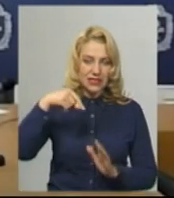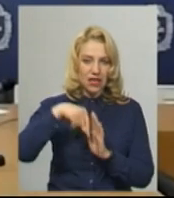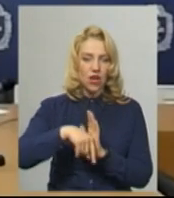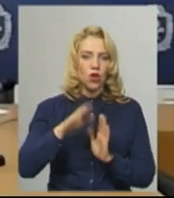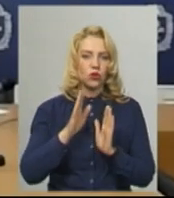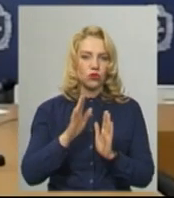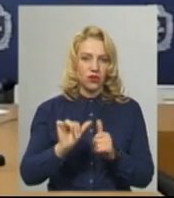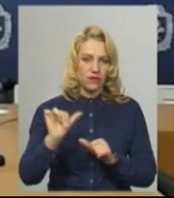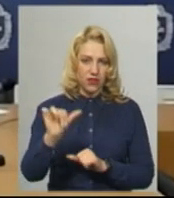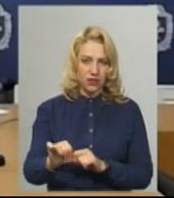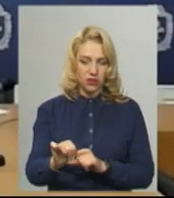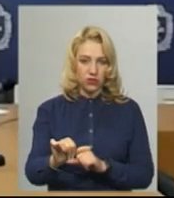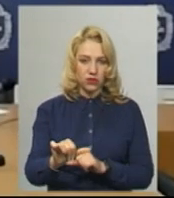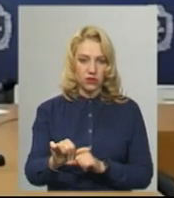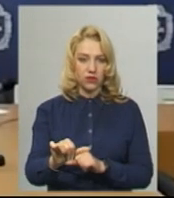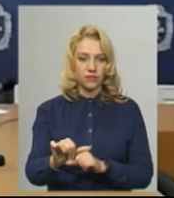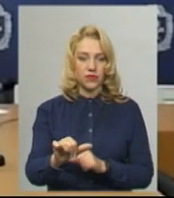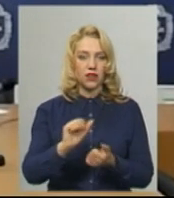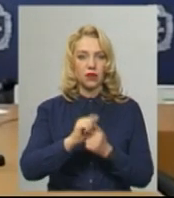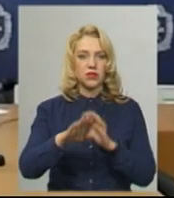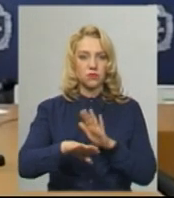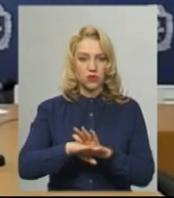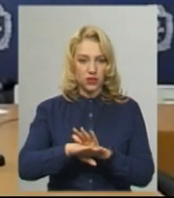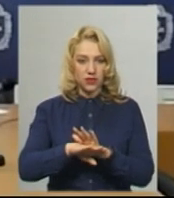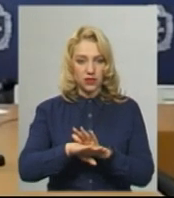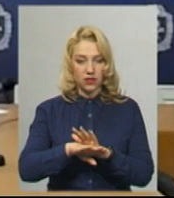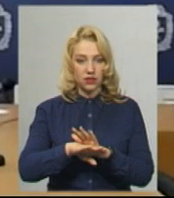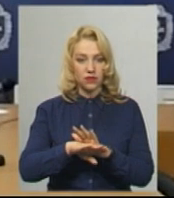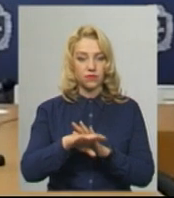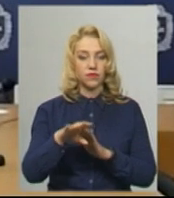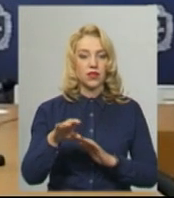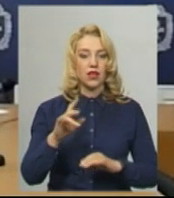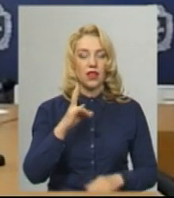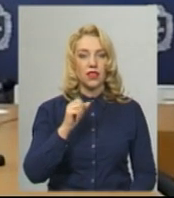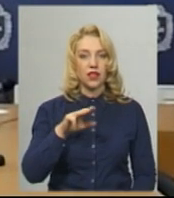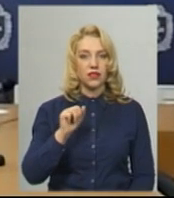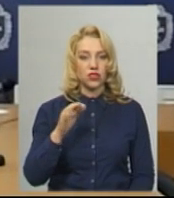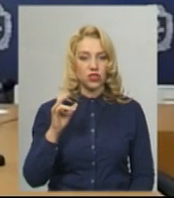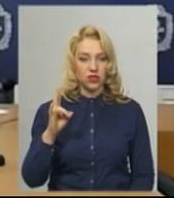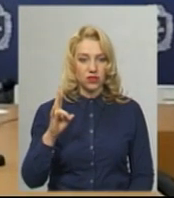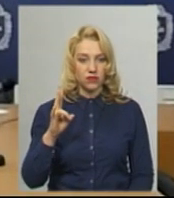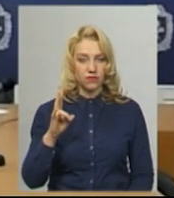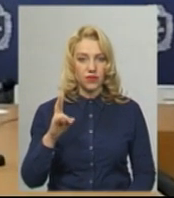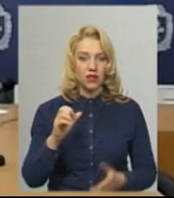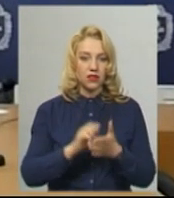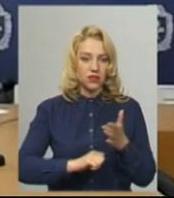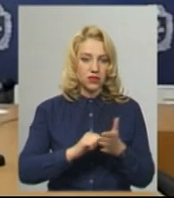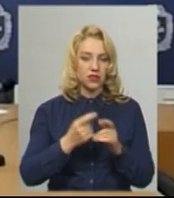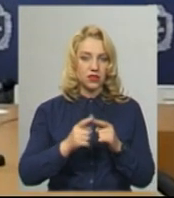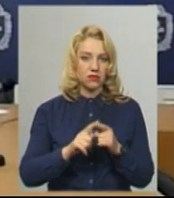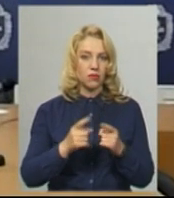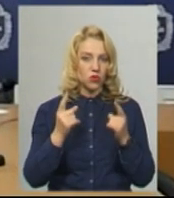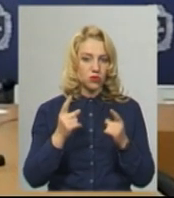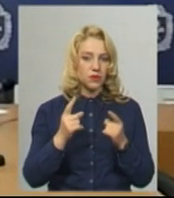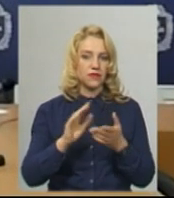безпосередньо Кам'я Цеподільського та Нетішина. Нетішина, тому що це місто з особливим статусом.